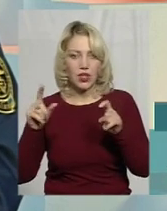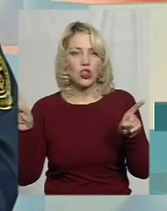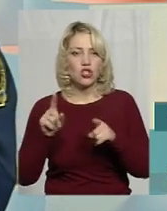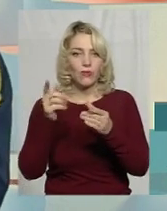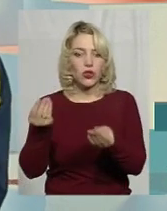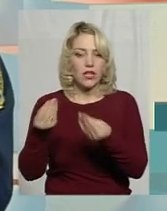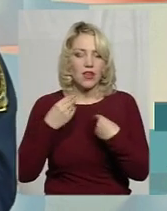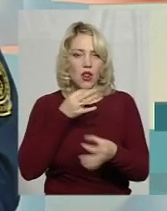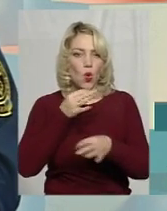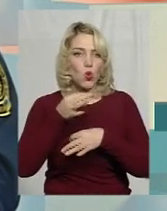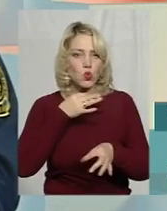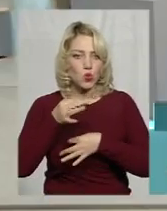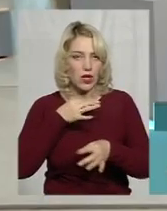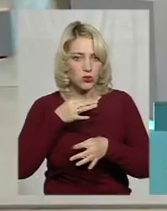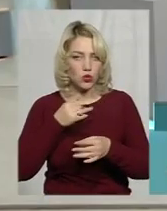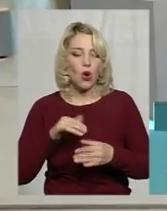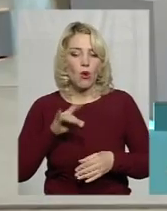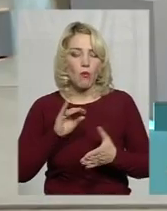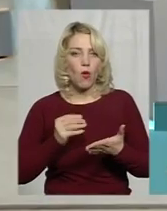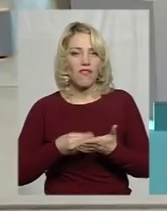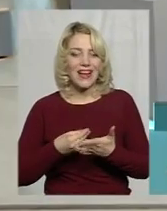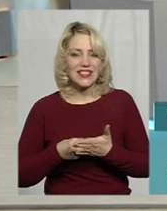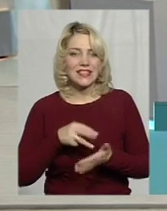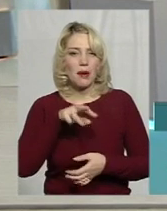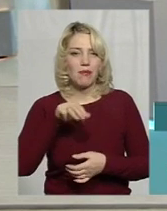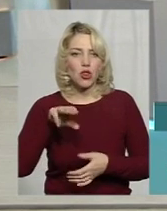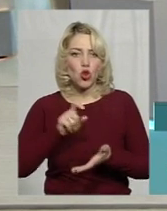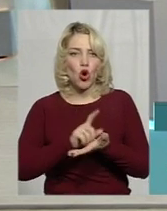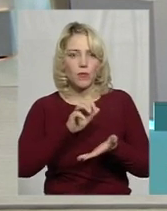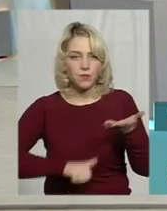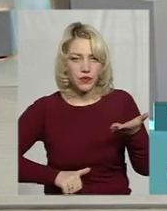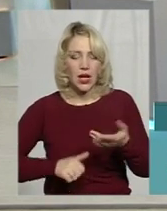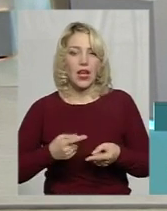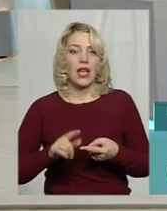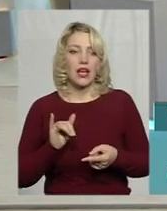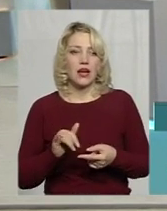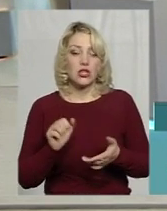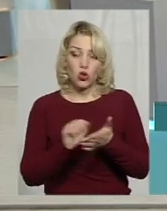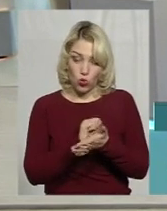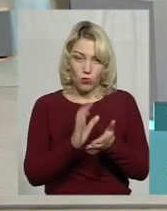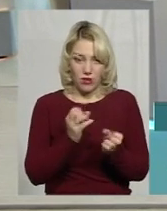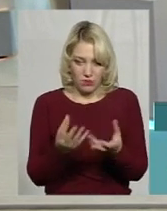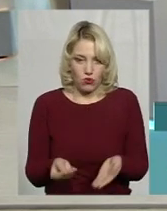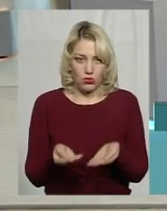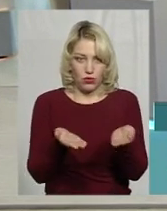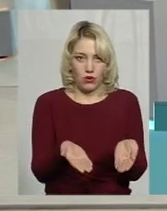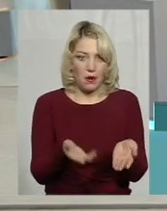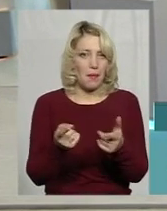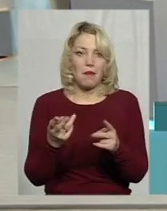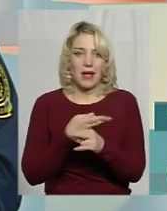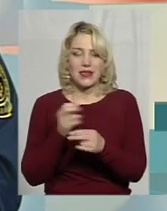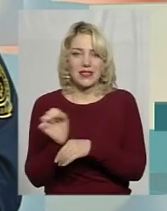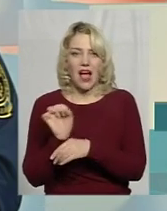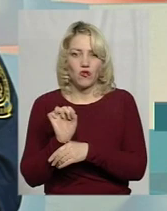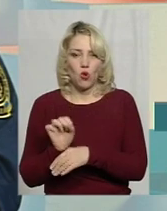надали консультацію про вартість розмитлення цього автомобіля. документами, але ще без автомобіля, Так, можна і так зробити. От ми сьогодні